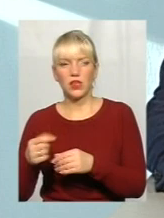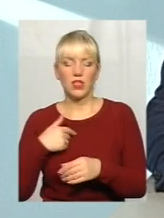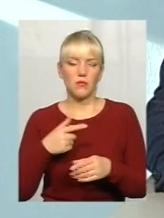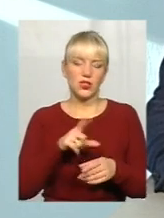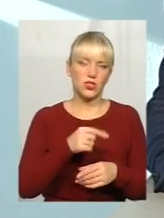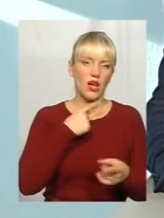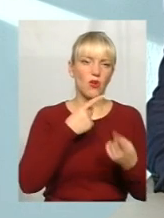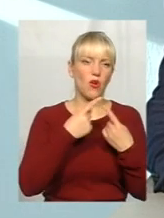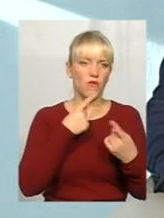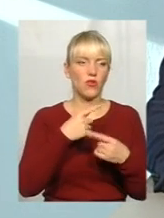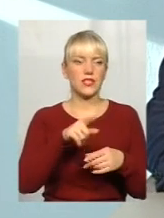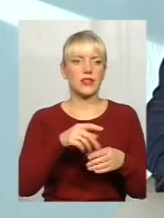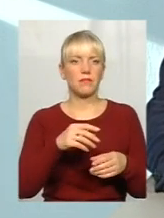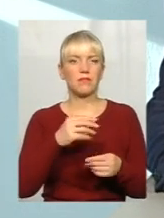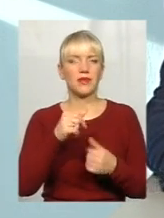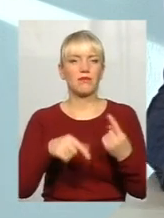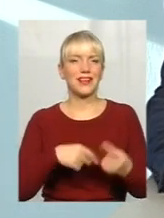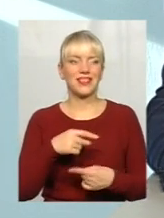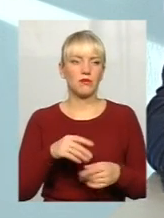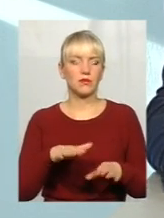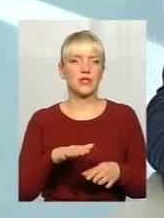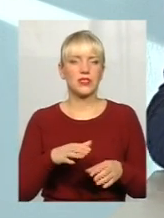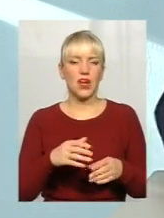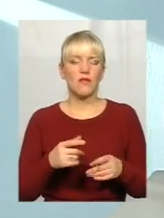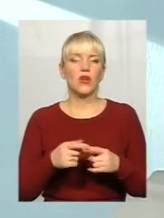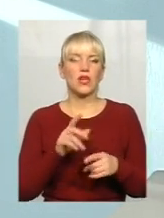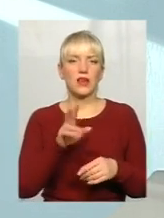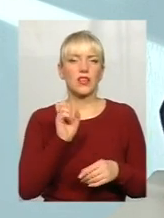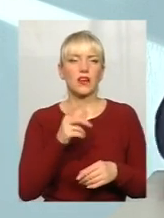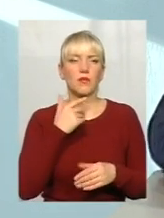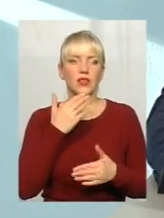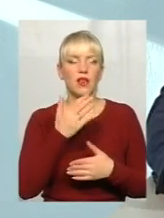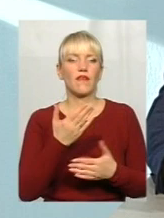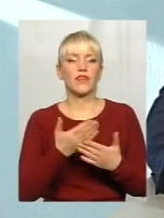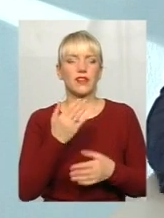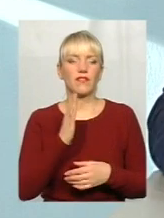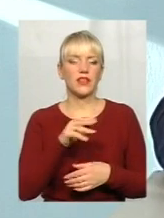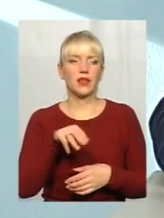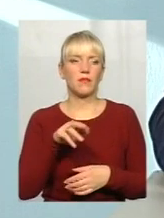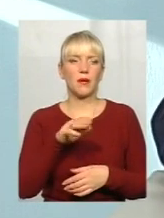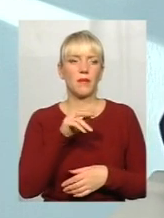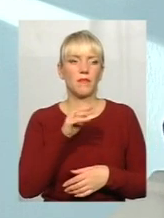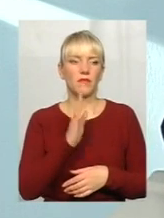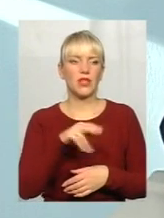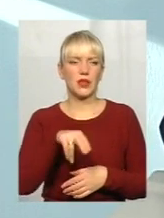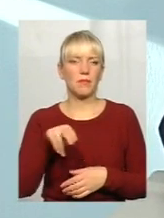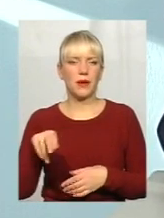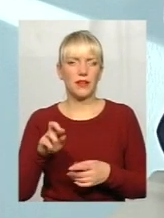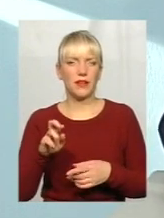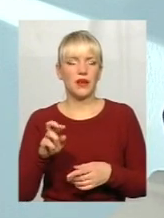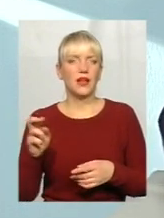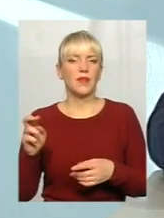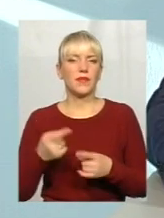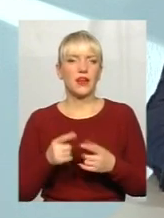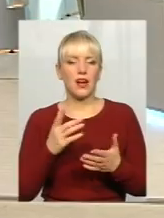розмовляю з ним, підприємець місцевого гатунку, і питаю, ну, чого ти йдеш все-таки від ВПП? Я кажу, звідки? Він каже, я йду від ВПП. Я кажу, чого ти йдеш від ВПП?